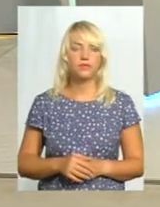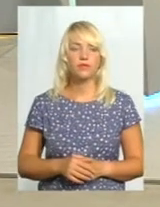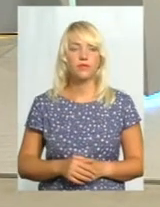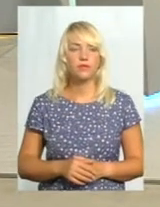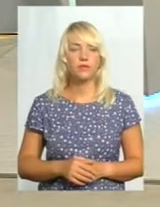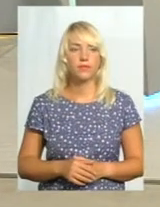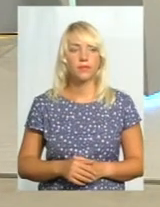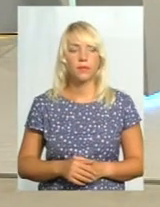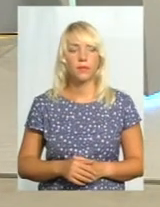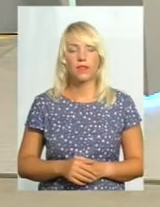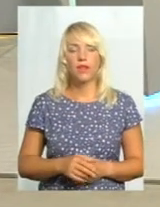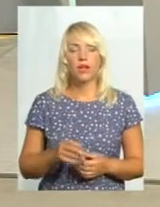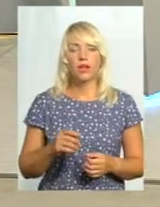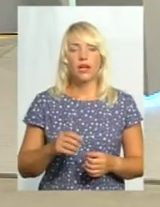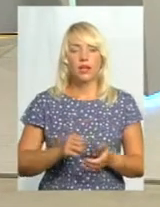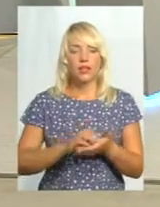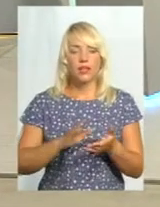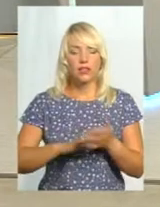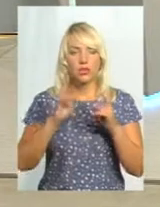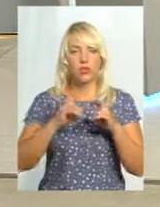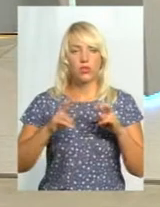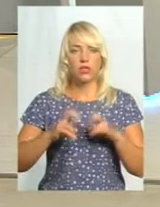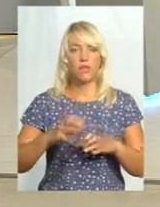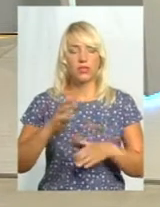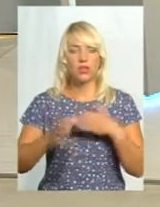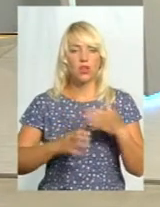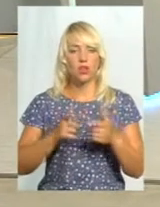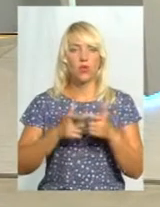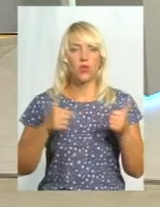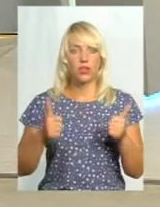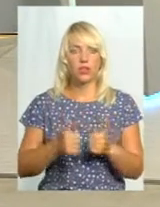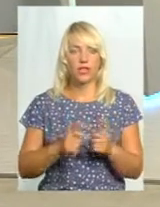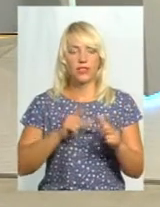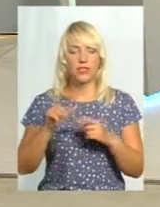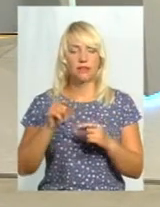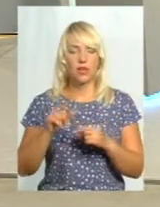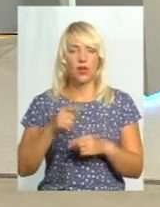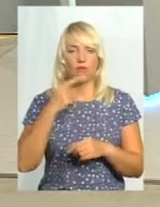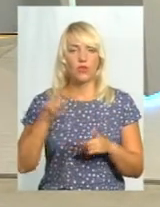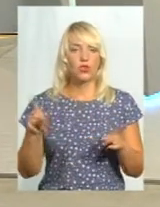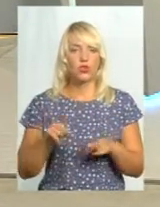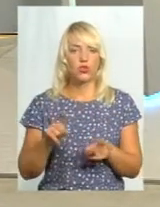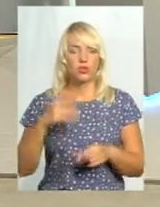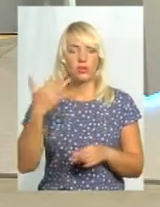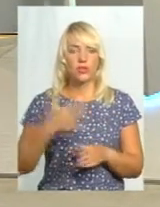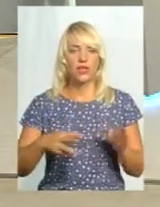І приклад для інших. От, до речі, дані дослідження Міжнародної організації з міграції говорять, що 58